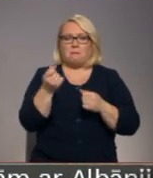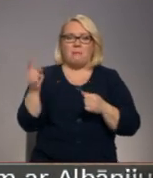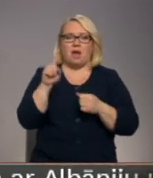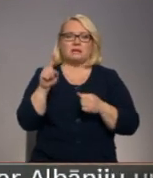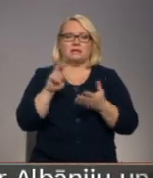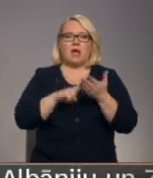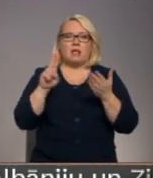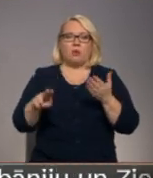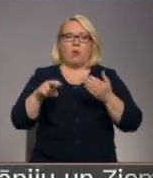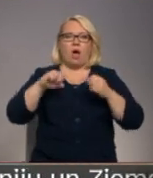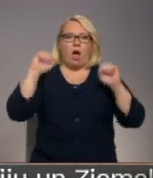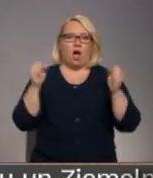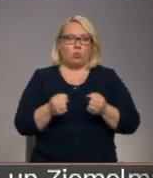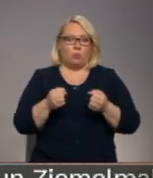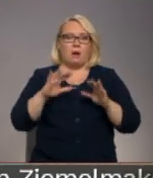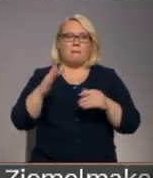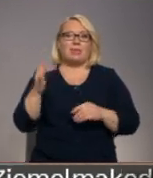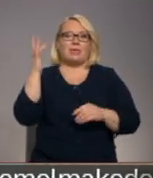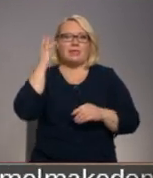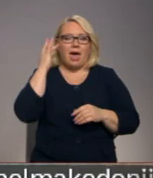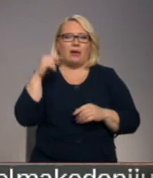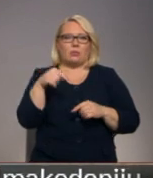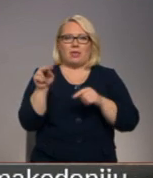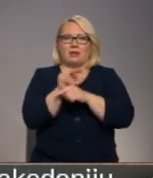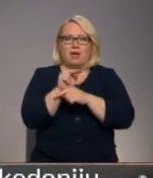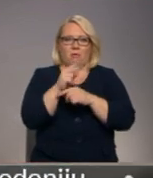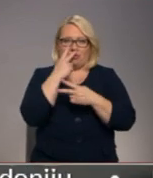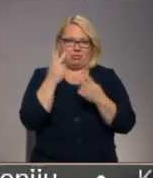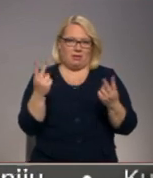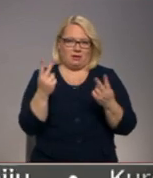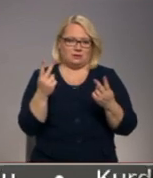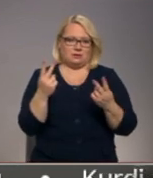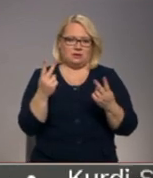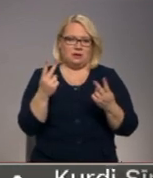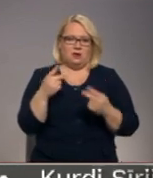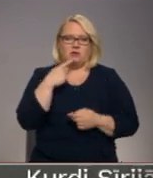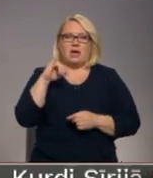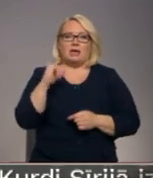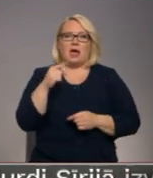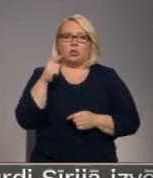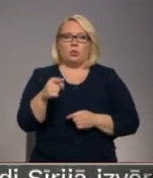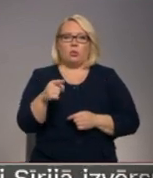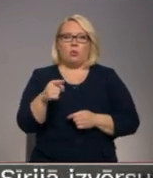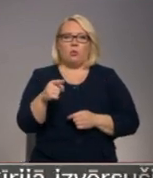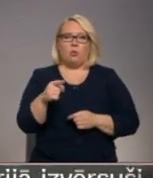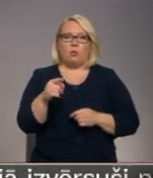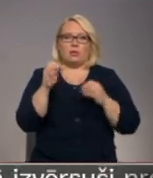atļautot braukšanas ātrumu, tomēr jāegu no šāda remonta. Viņš neredzot. Ja tu ritīgi